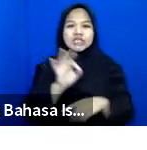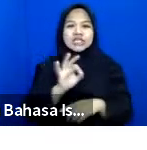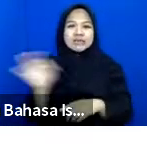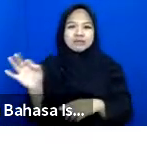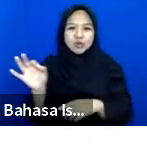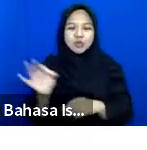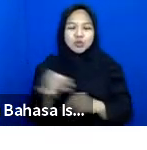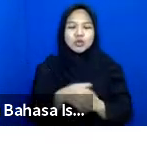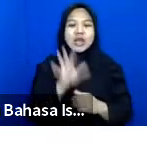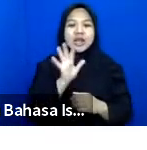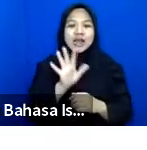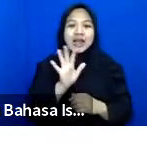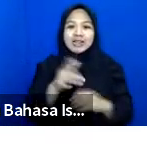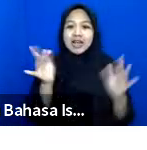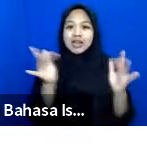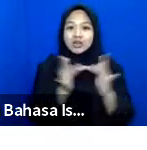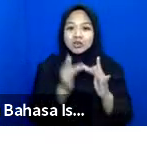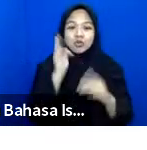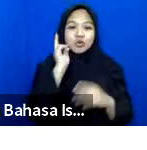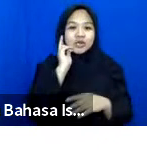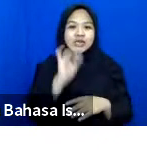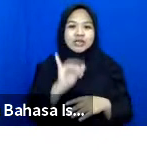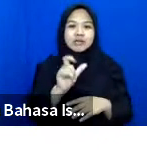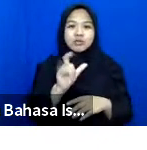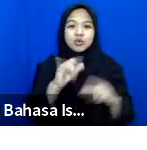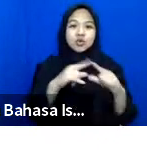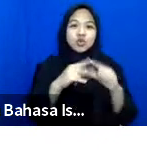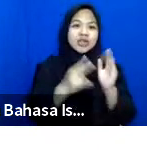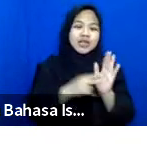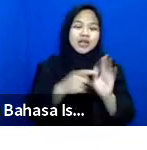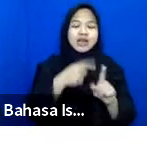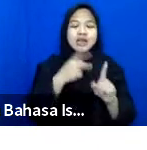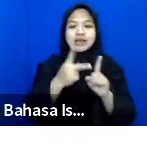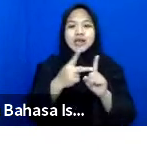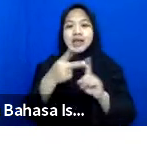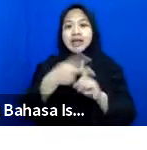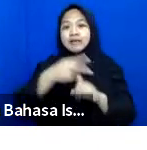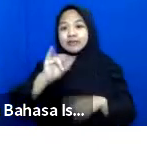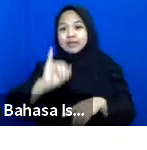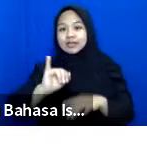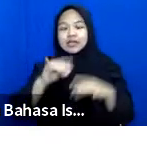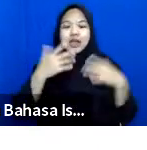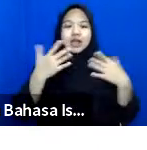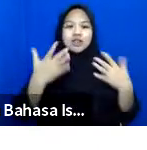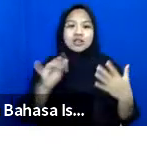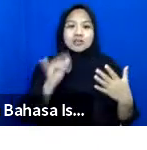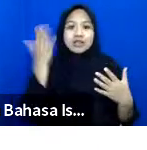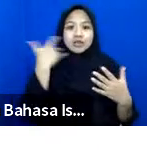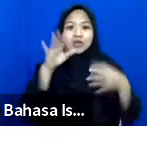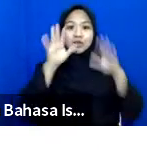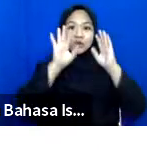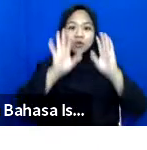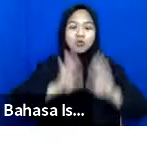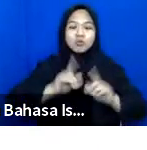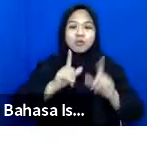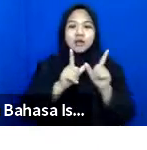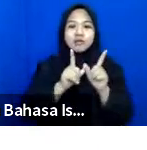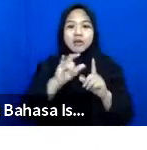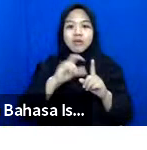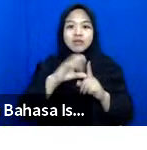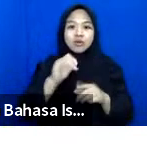Nanti Akan Dihubungi Oleh Ibu Julian Dari HFI Atau Seperti Tadi Diumumkan Mbak Widow